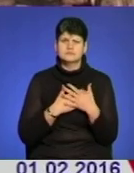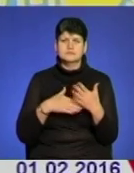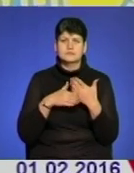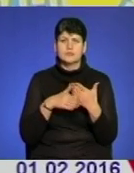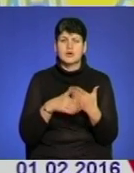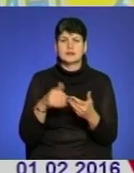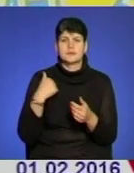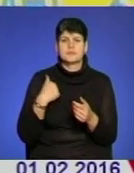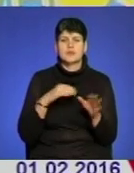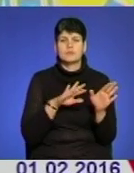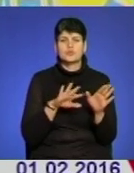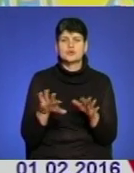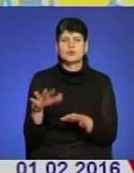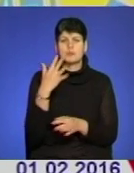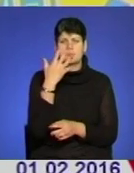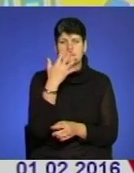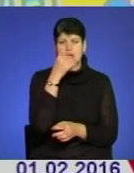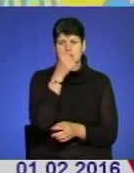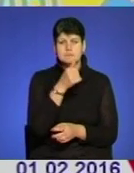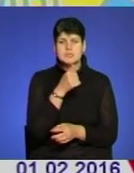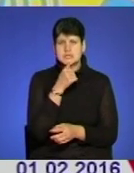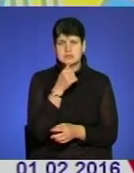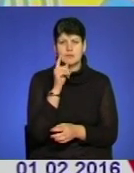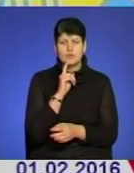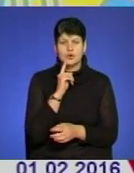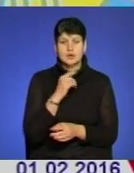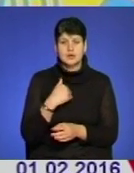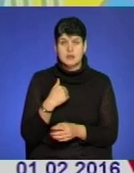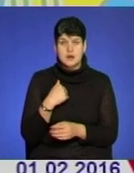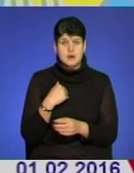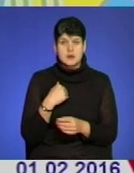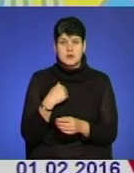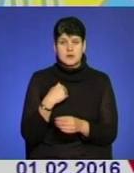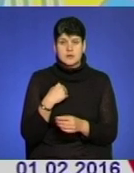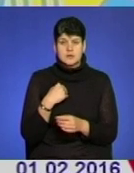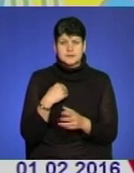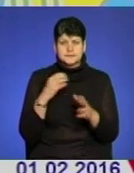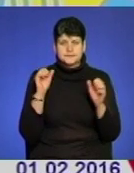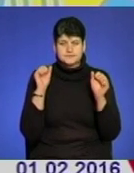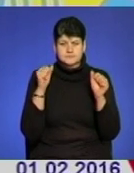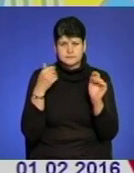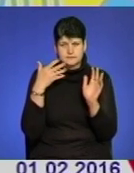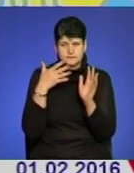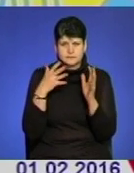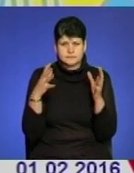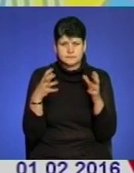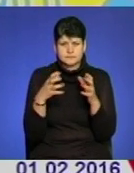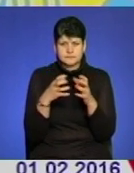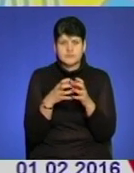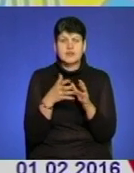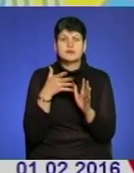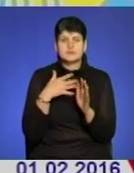Пройшло довгих п'ять місяців, поки я зібрала себе до кубки і кажу,